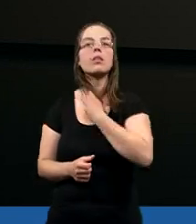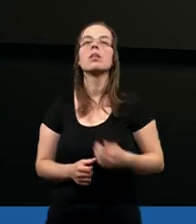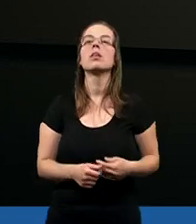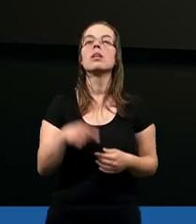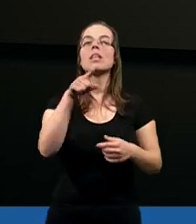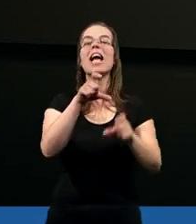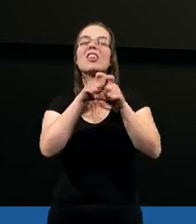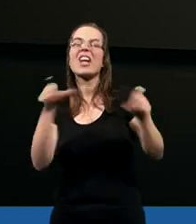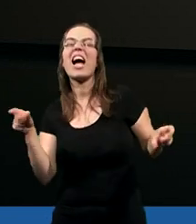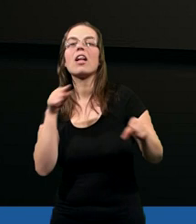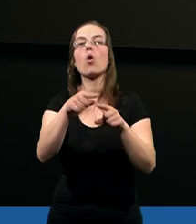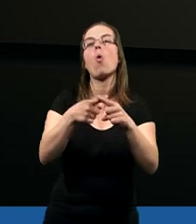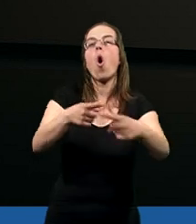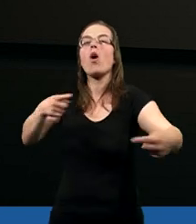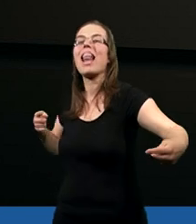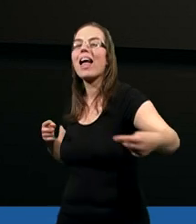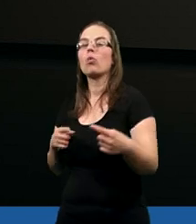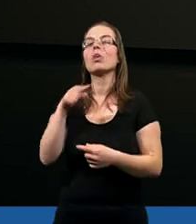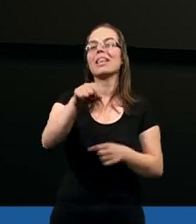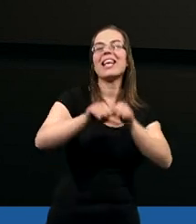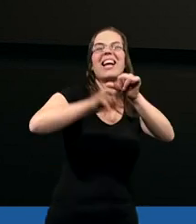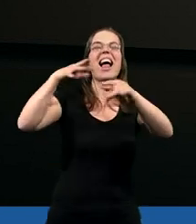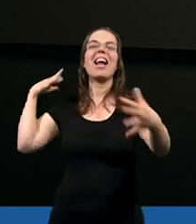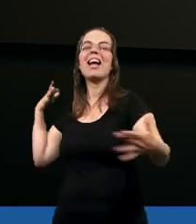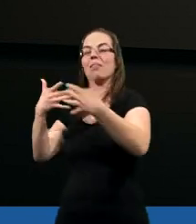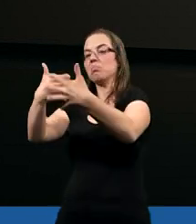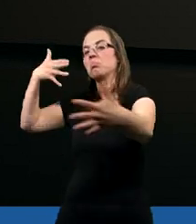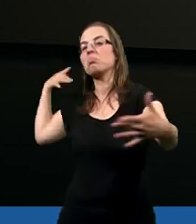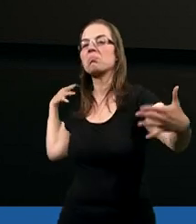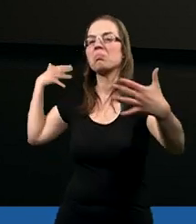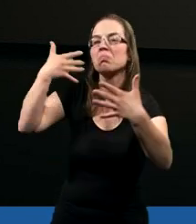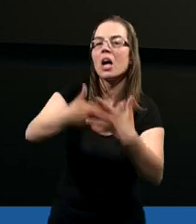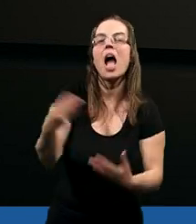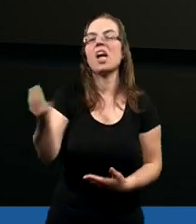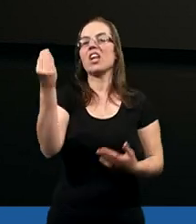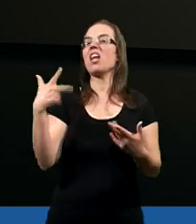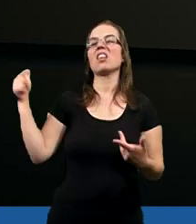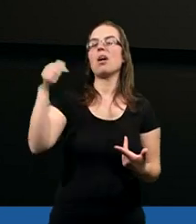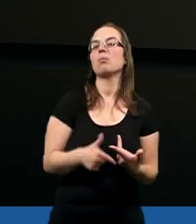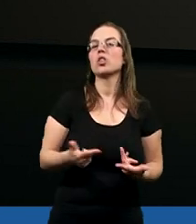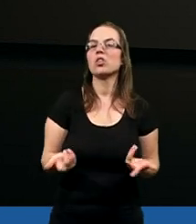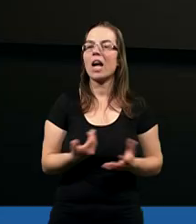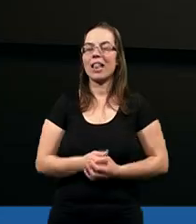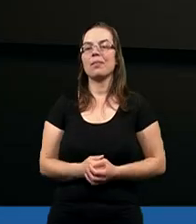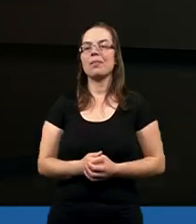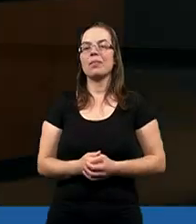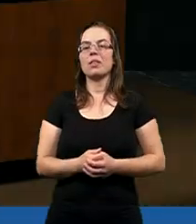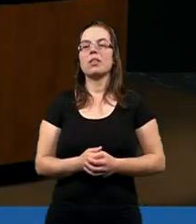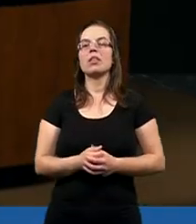ten czas, tą odległość, że tyle lat minęło, a Pan Jezus jeszcze nie wróci?